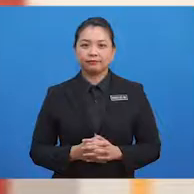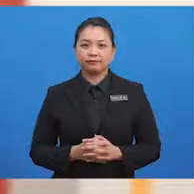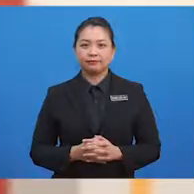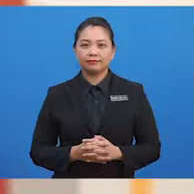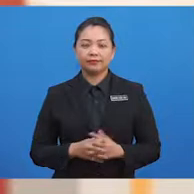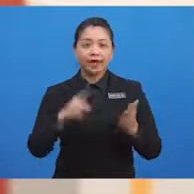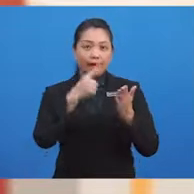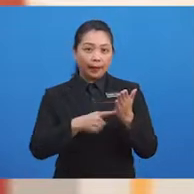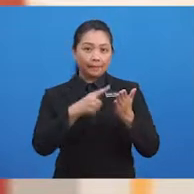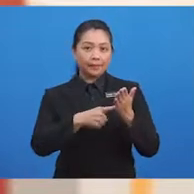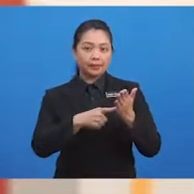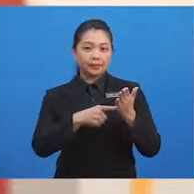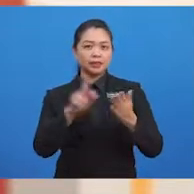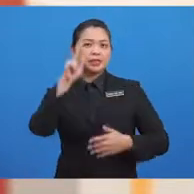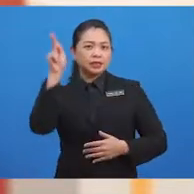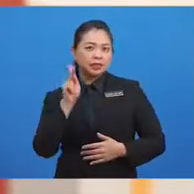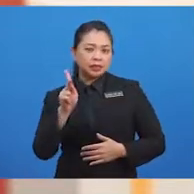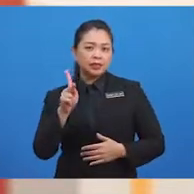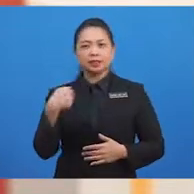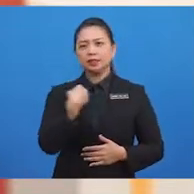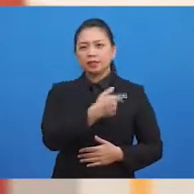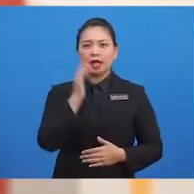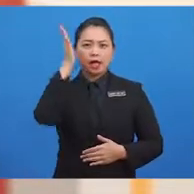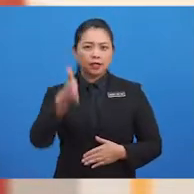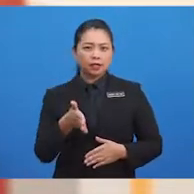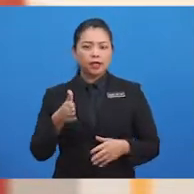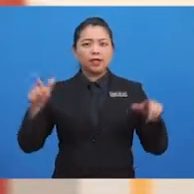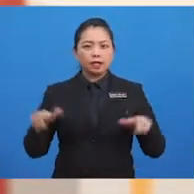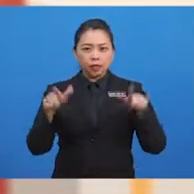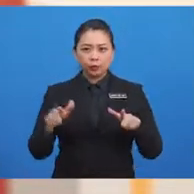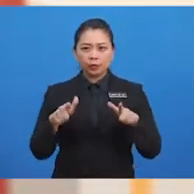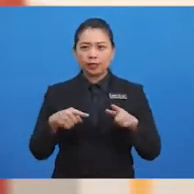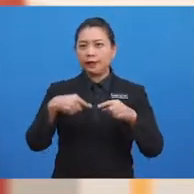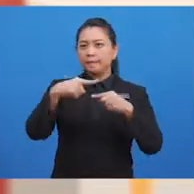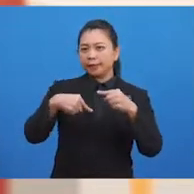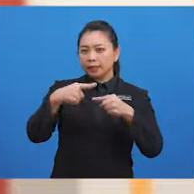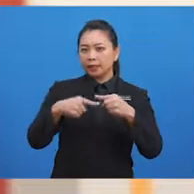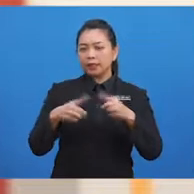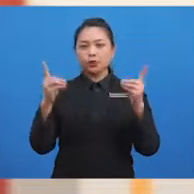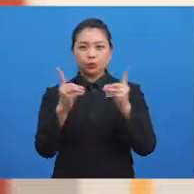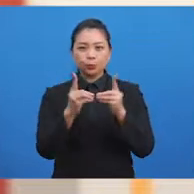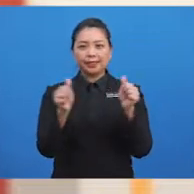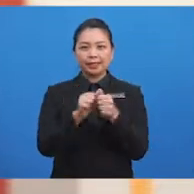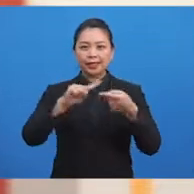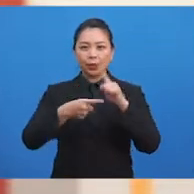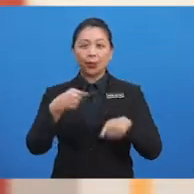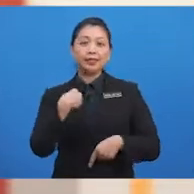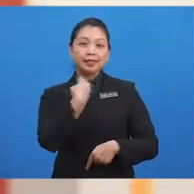Apakah yang kita akan lakukan apabila berjumpa dengan kawan kita?